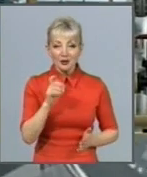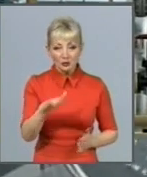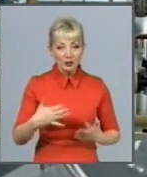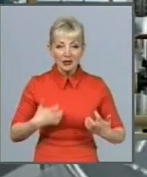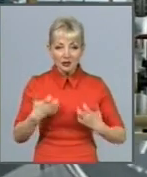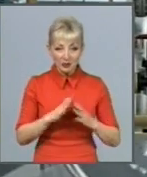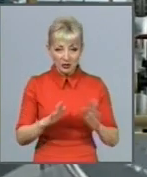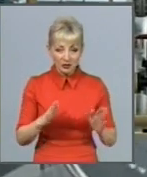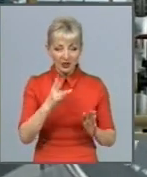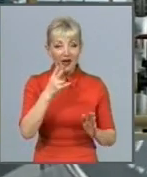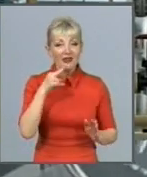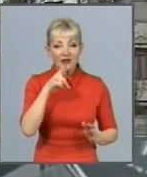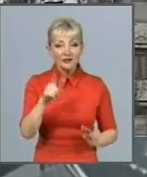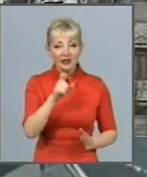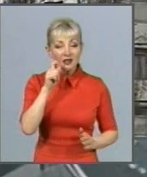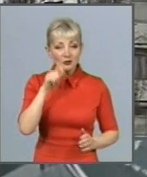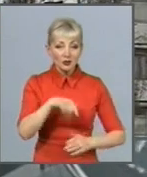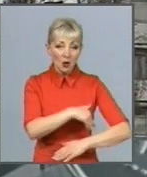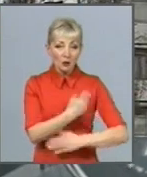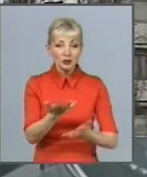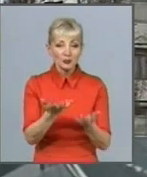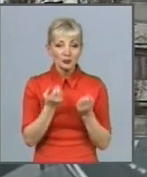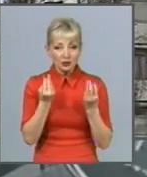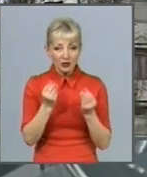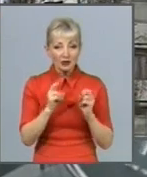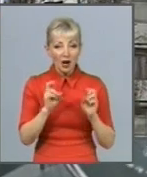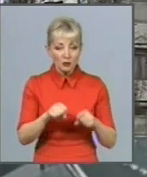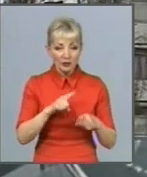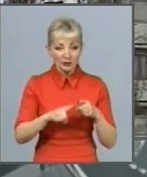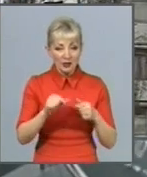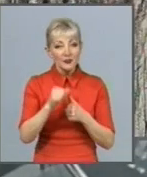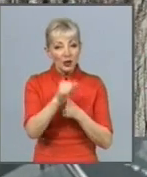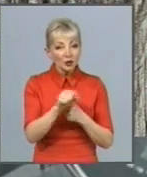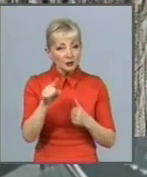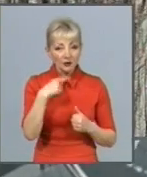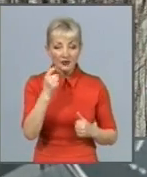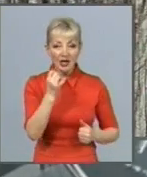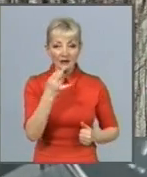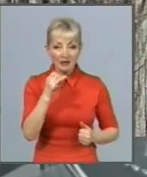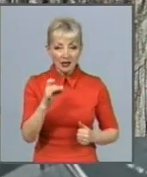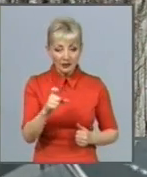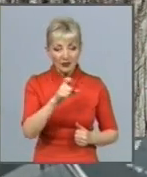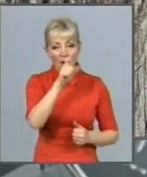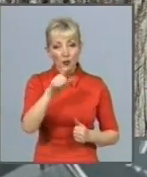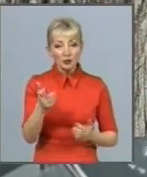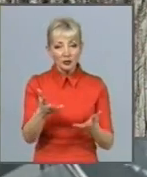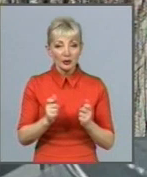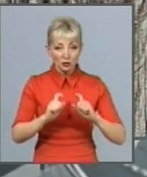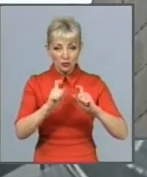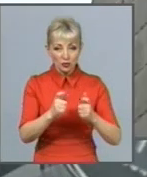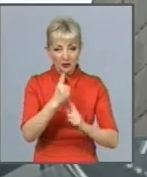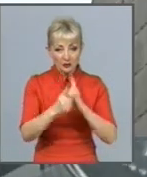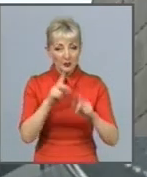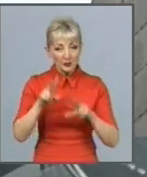хоче отримати гроші і як можна швидше. Крім того, каже Сергій Андрєєв, харків'яни отримають платіжки із перерахунком, як і минулого місяця – за